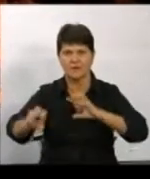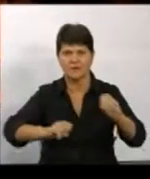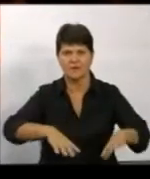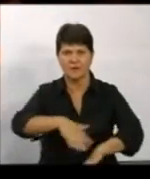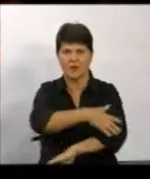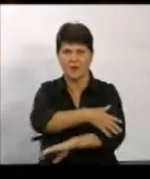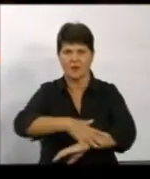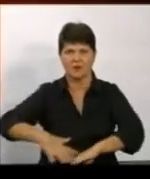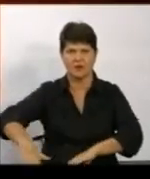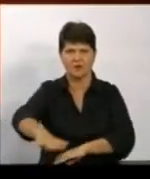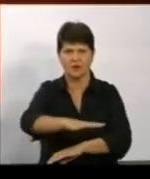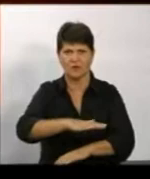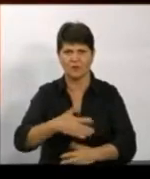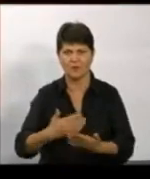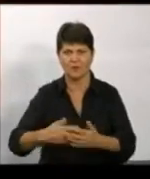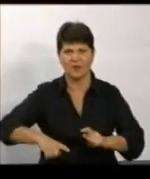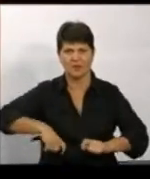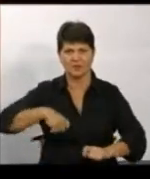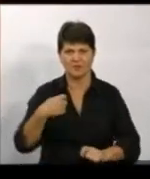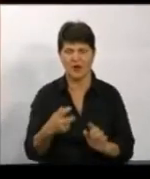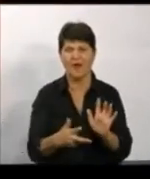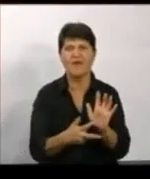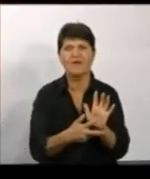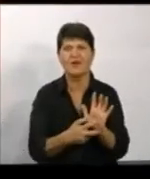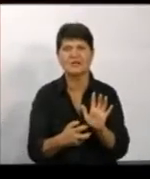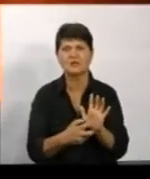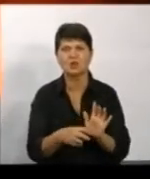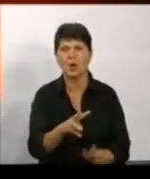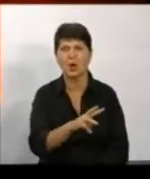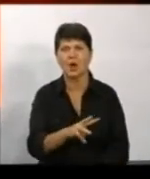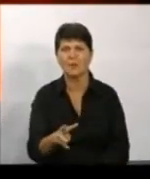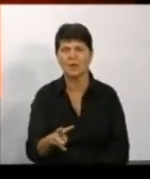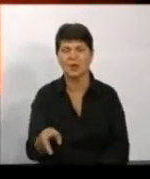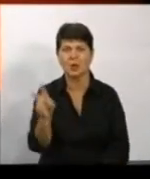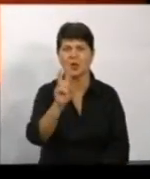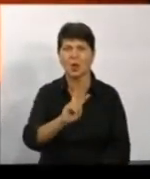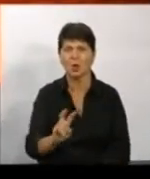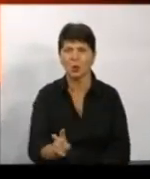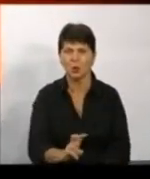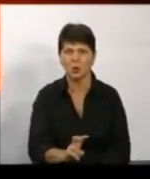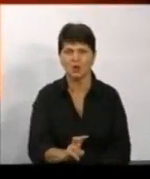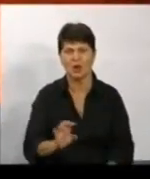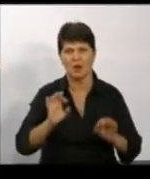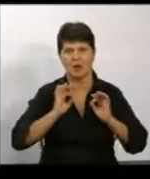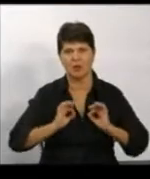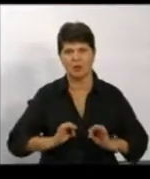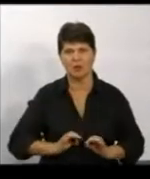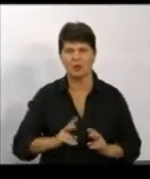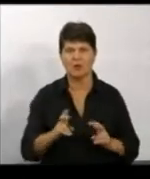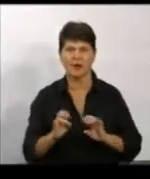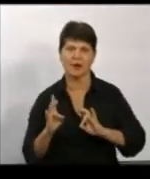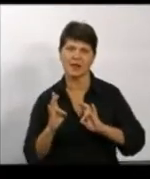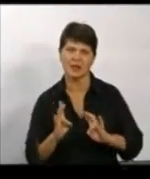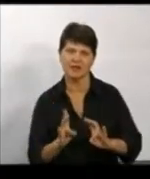боєприпасів сягали не менш як 800 мільйонів доларів. Військова прокуратура тоді кваліфікувала інцидент як диверсію.